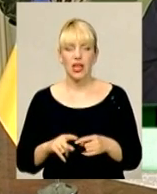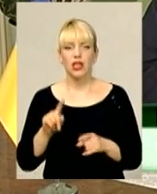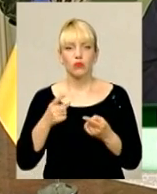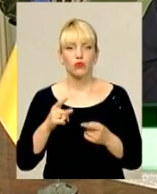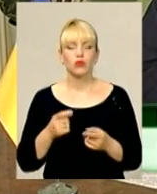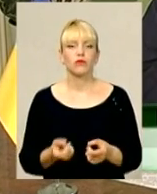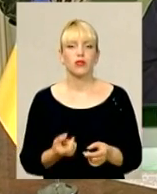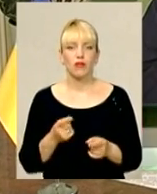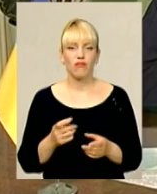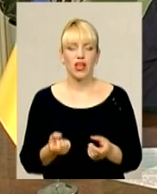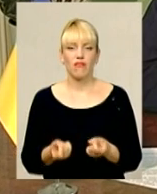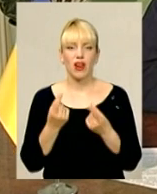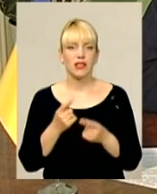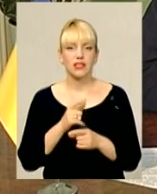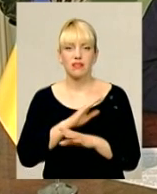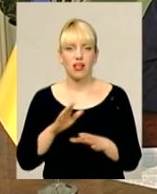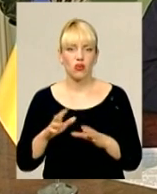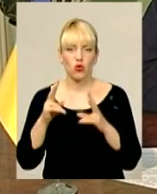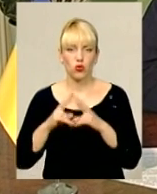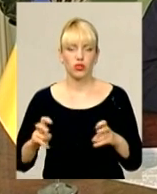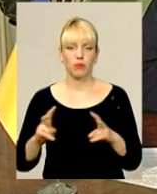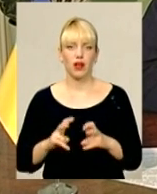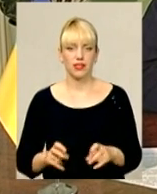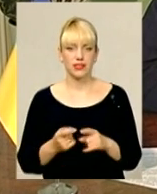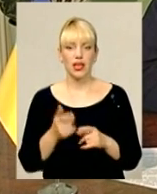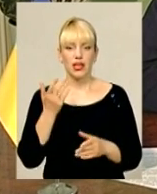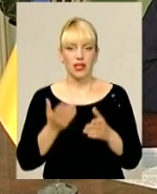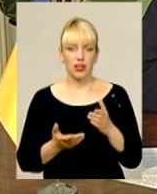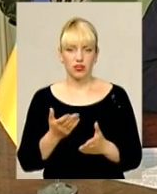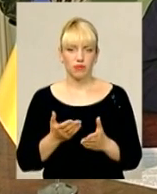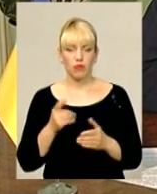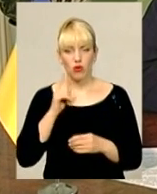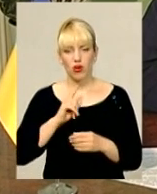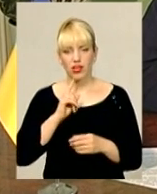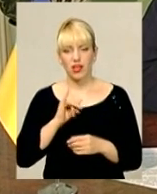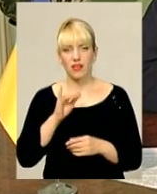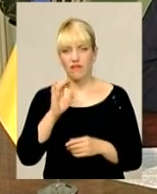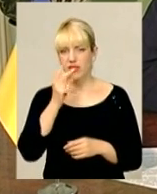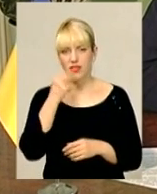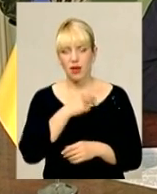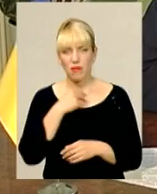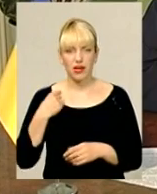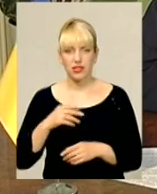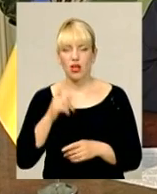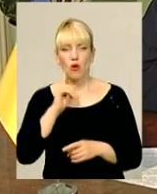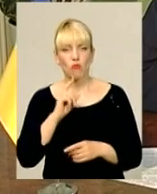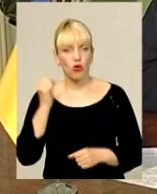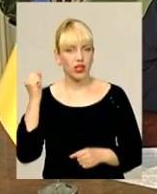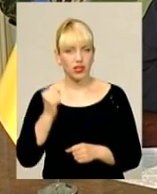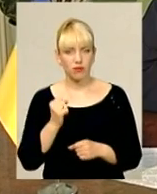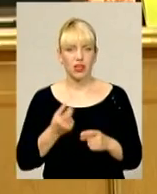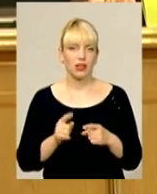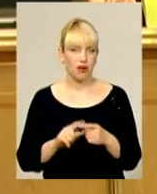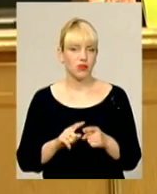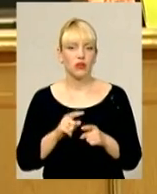як виявляється, не розібралися. Але коли, як кажуть, що поки Іван не перехрестеться, поки грім не гряне, то це так в нас